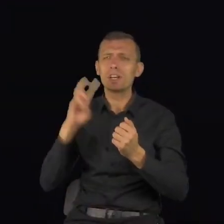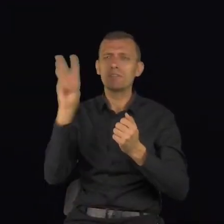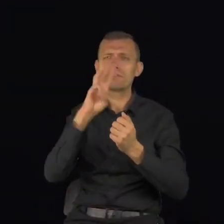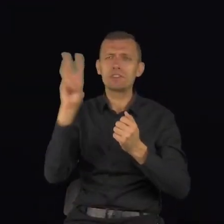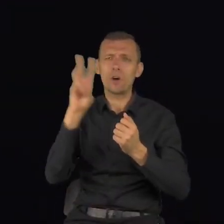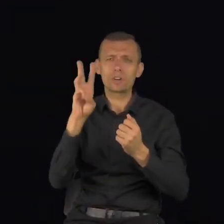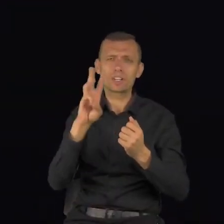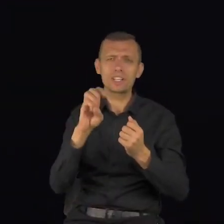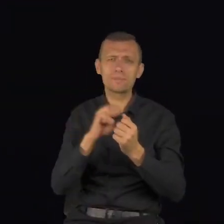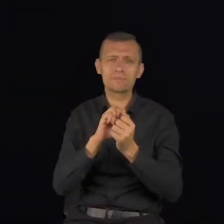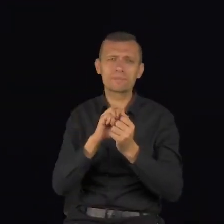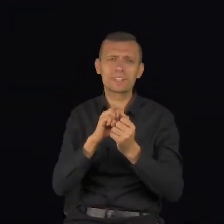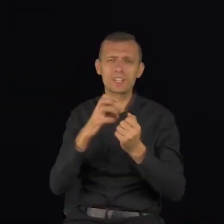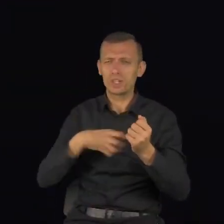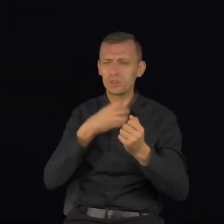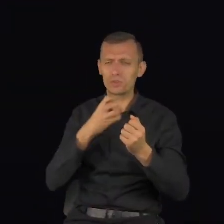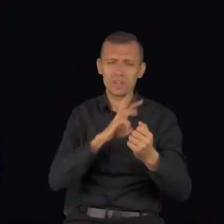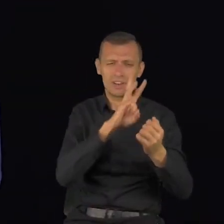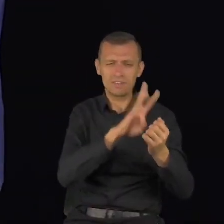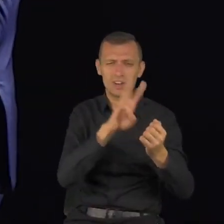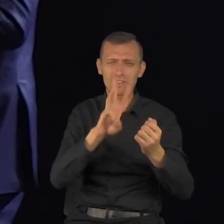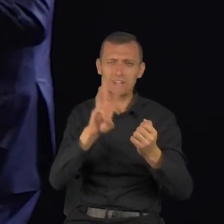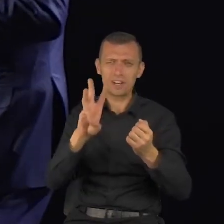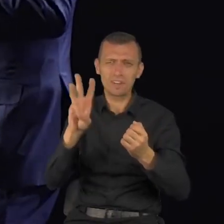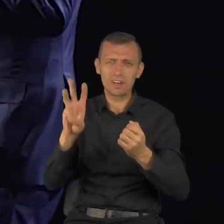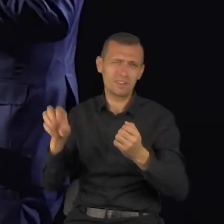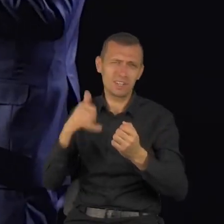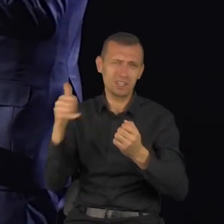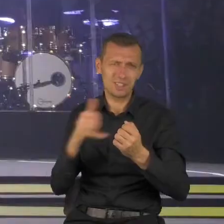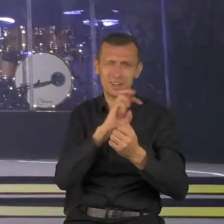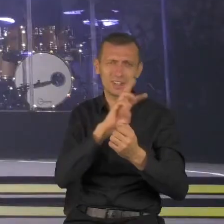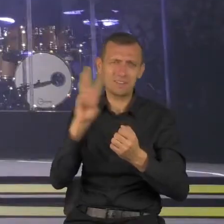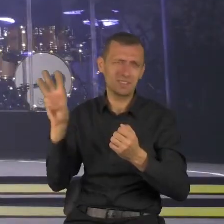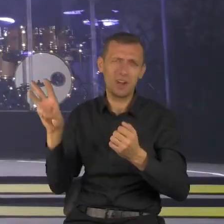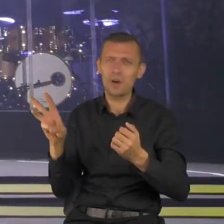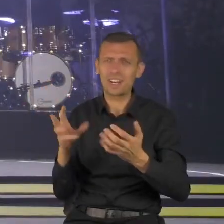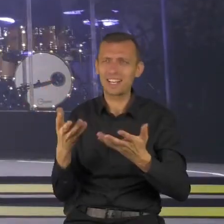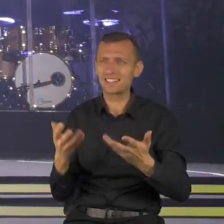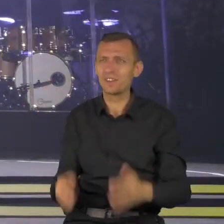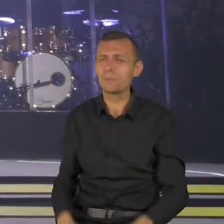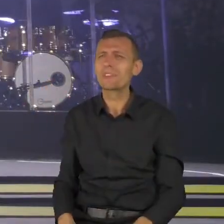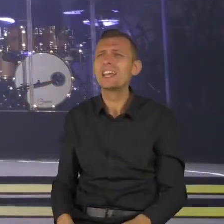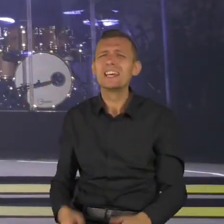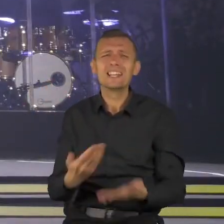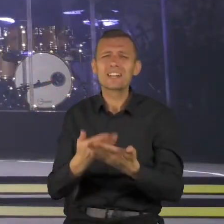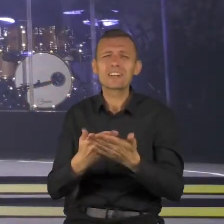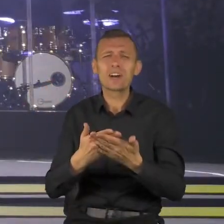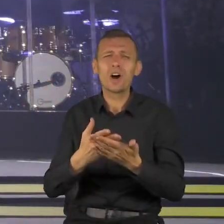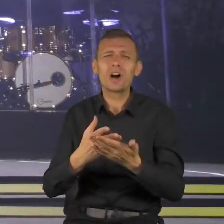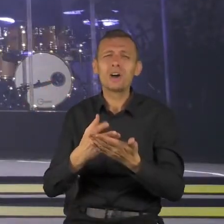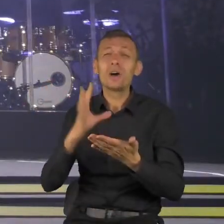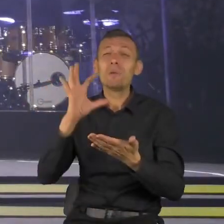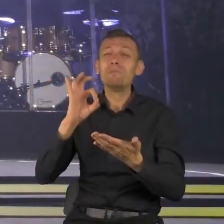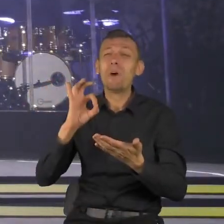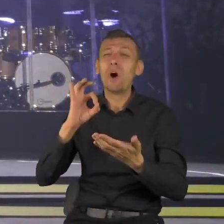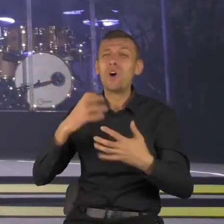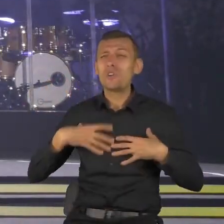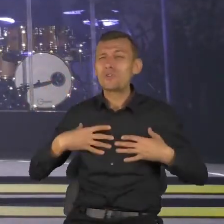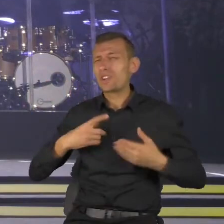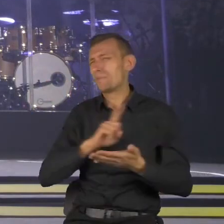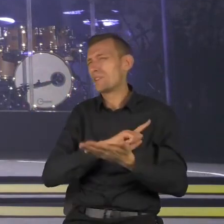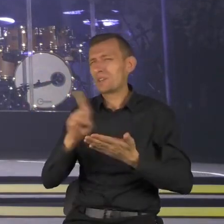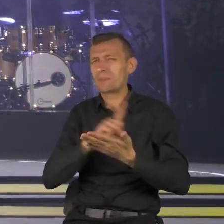niedzielę i komuś innemu mogą kleić się poniedziałki. Żyjemy bardzo szybkim stylem życia, a świat,